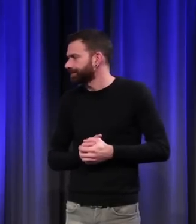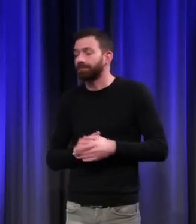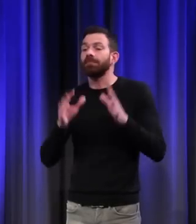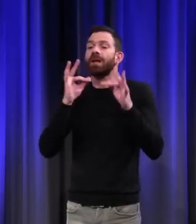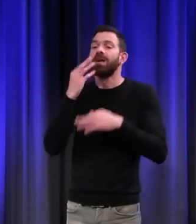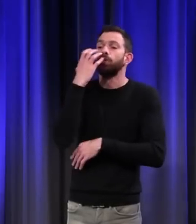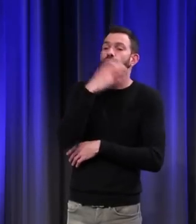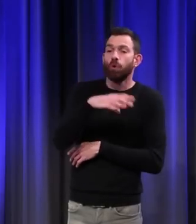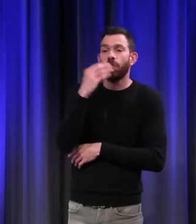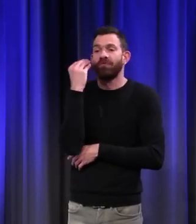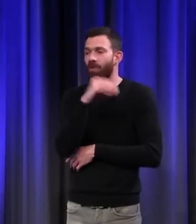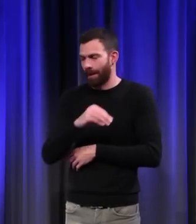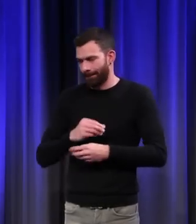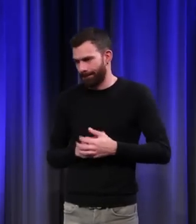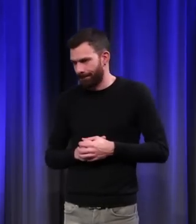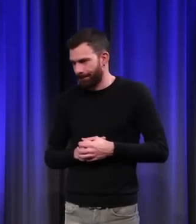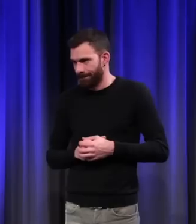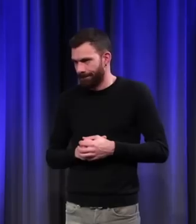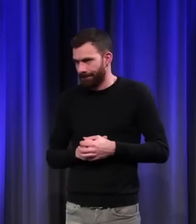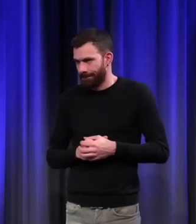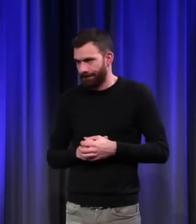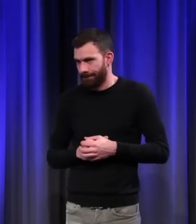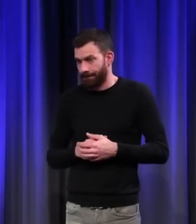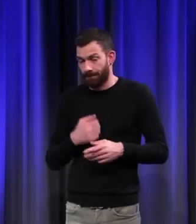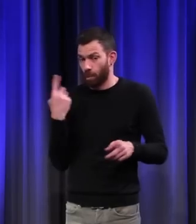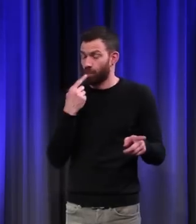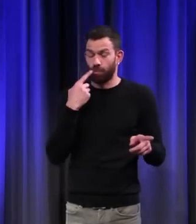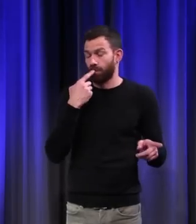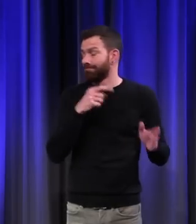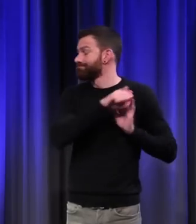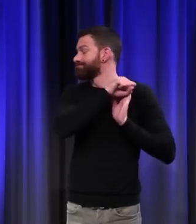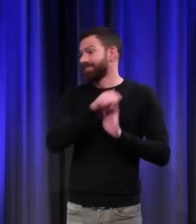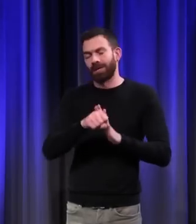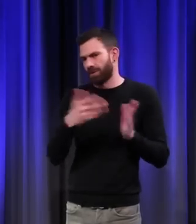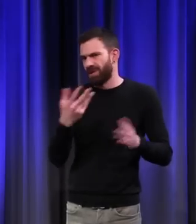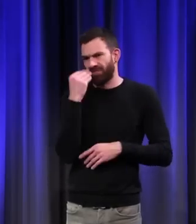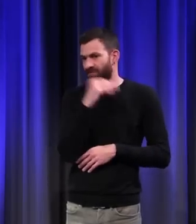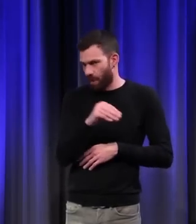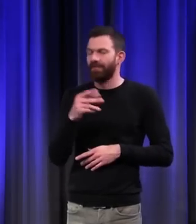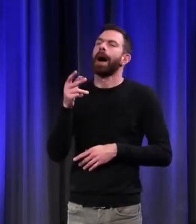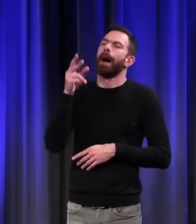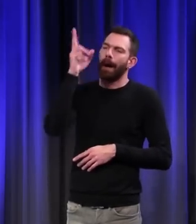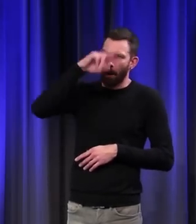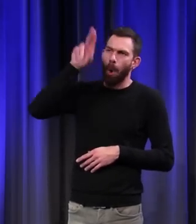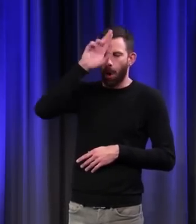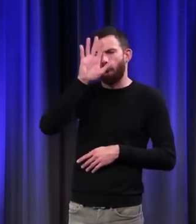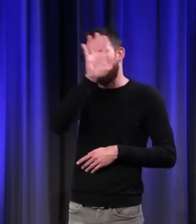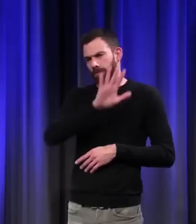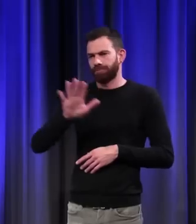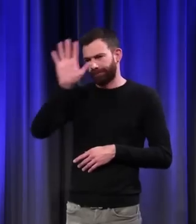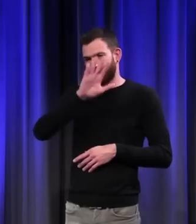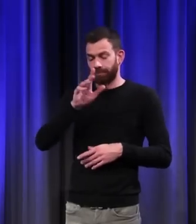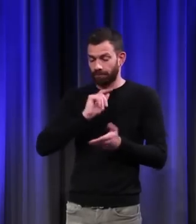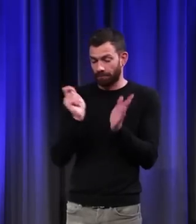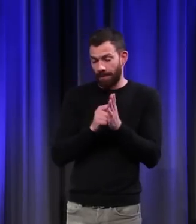et de froid, par exemple, toujours priorité au froid. Le Moyen-Âge, enfin dans l'Europe tempérée en tout cas, et au Moyen-Âge central,